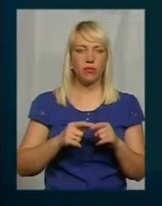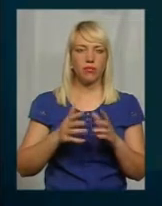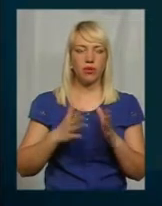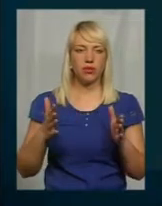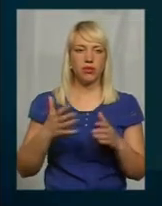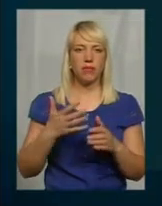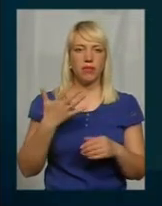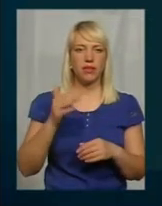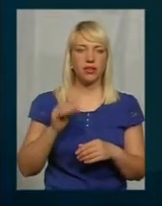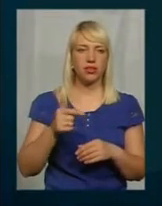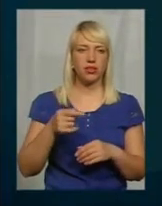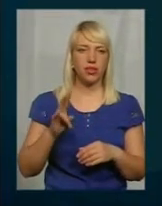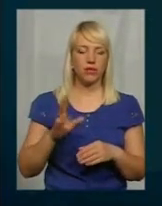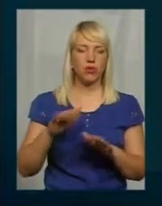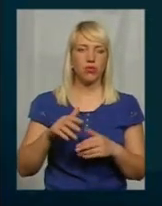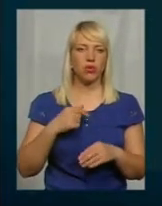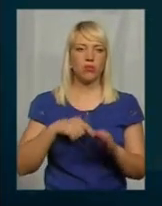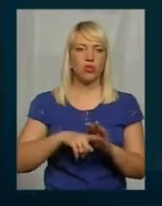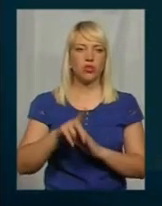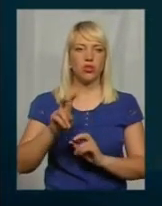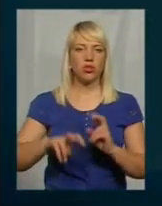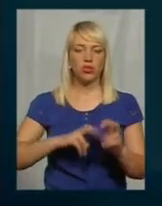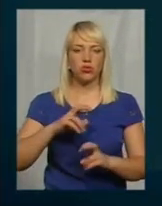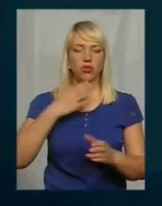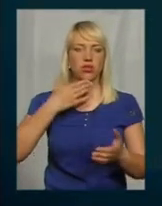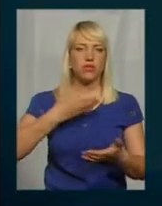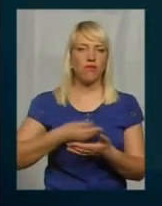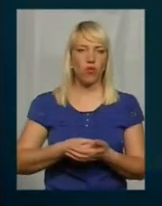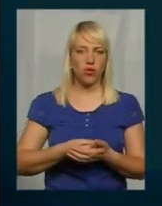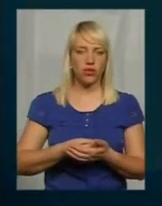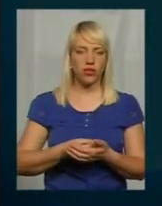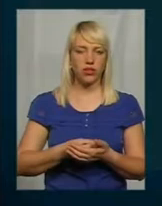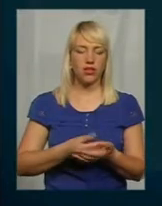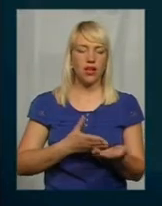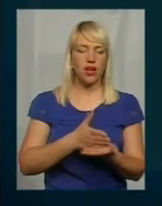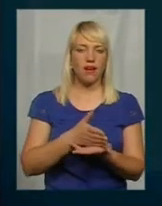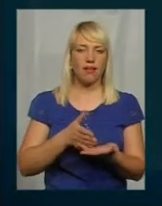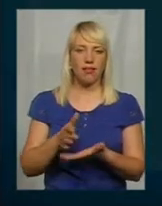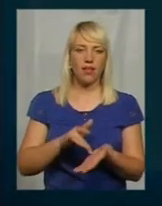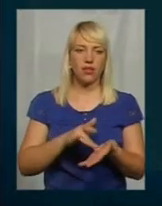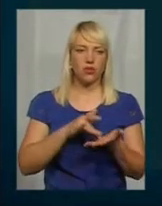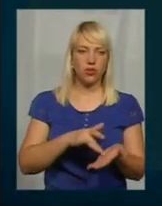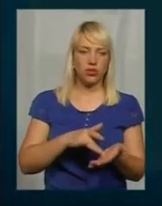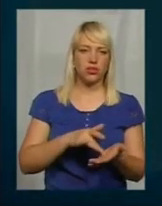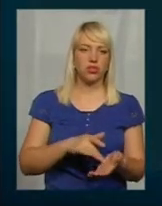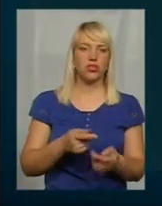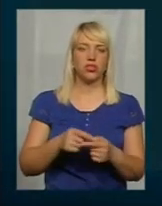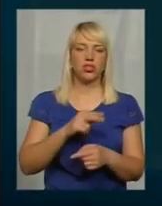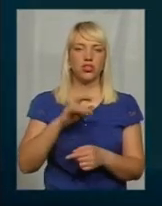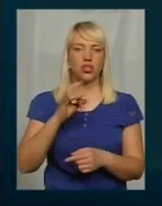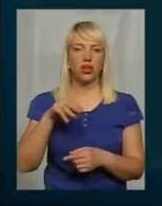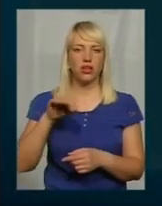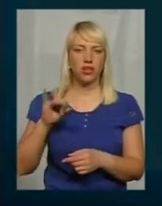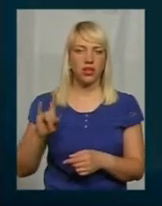гривень. Потім ми почали шукати свої, як кажуть, канали, туристичні чартери. І